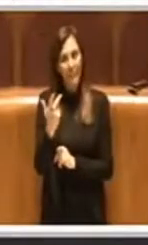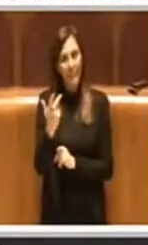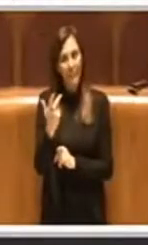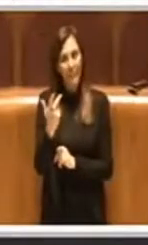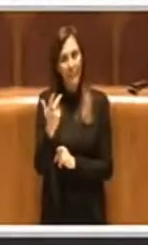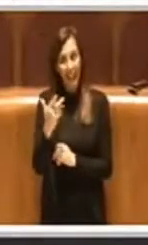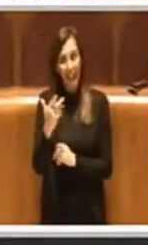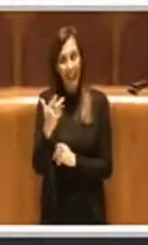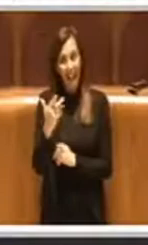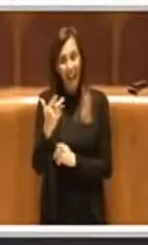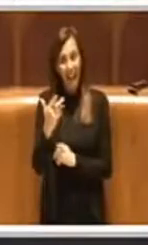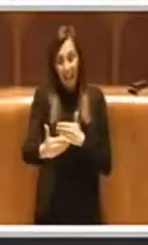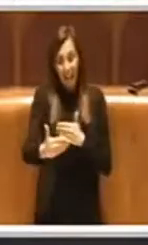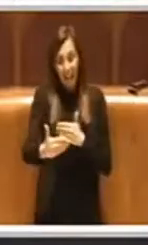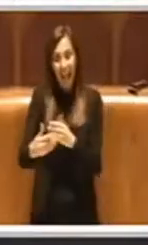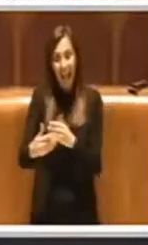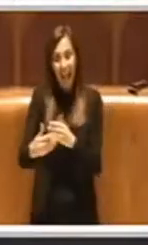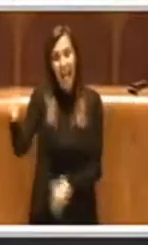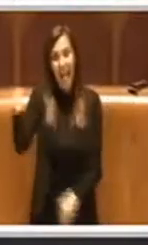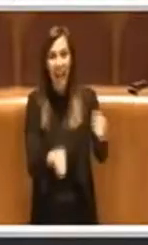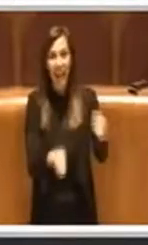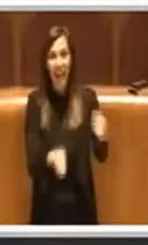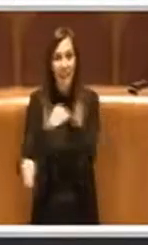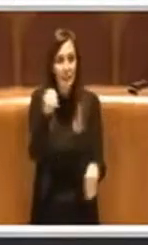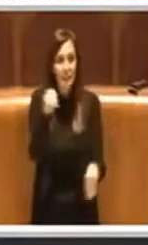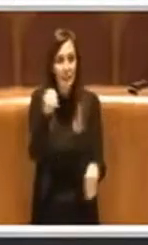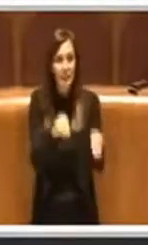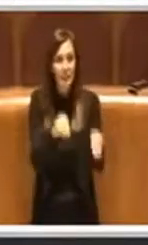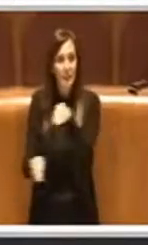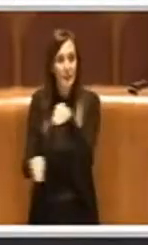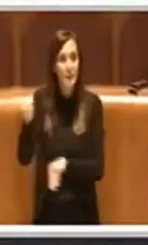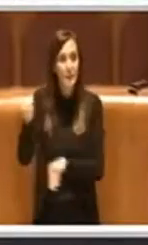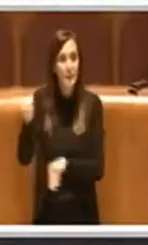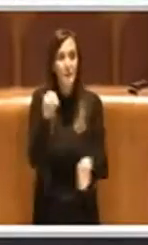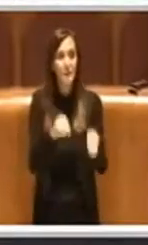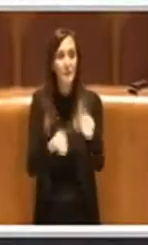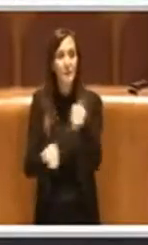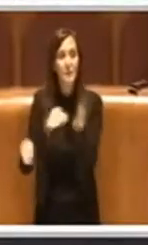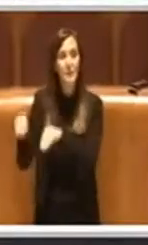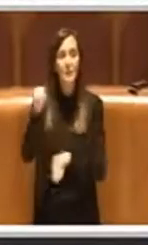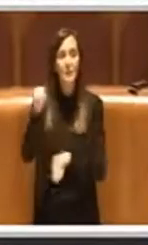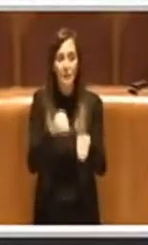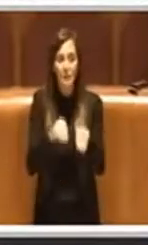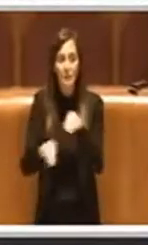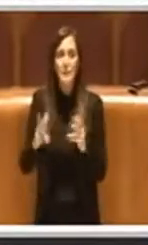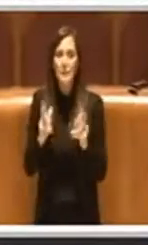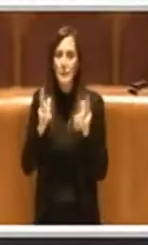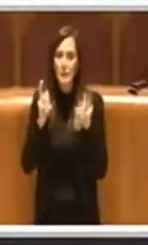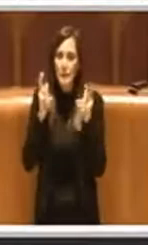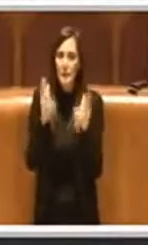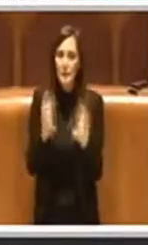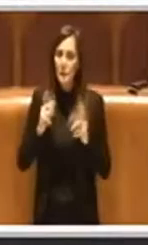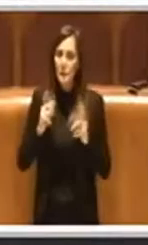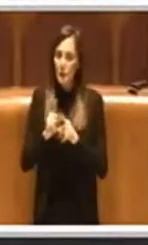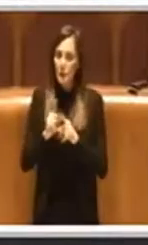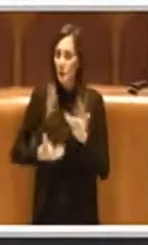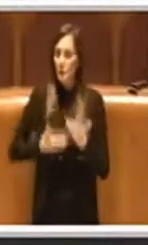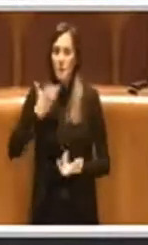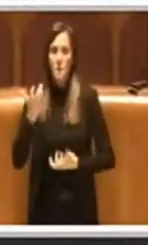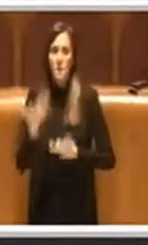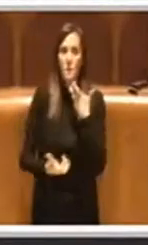elezioni si stanno un po' esacerbando un po' gli animi politici da